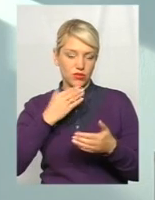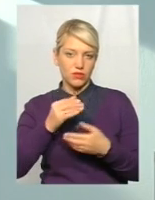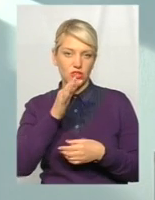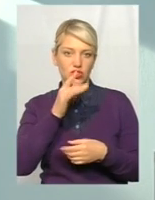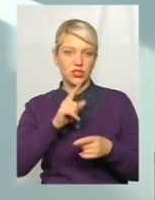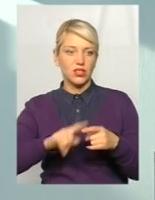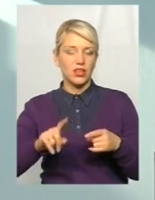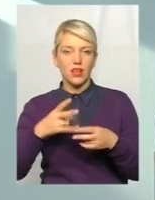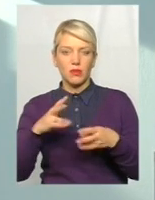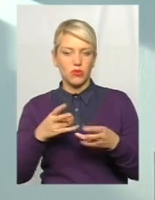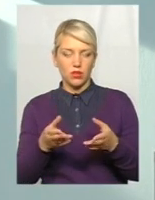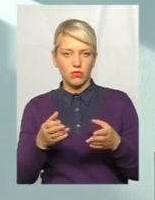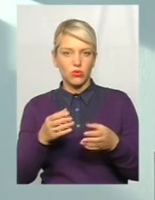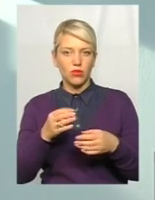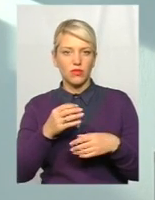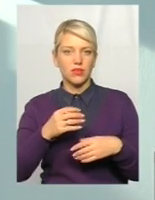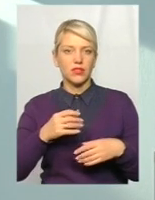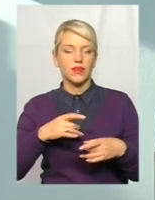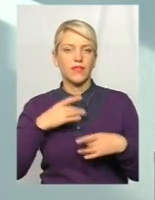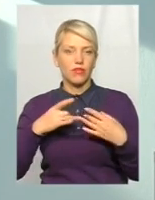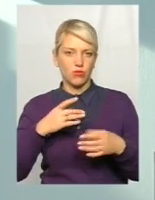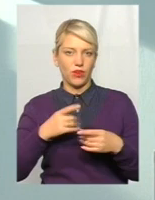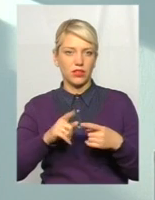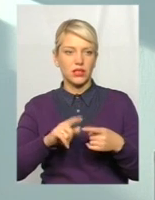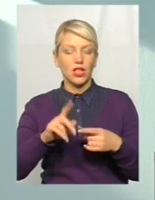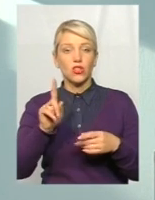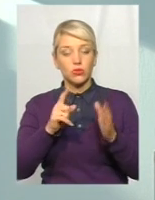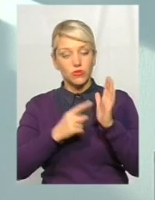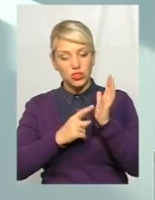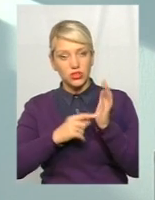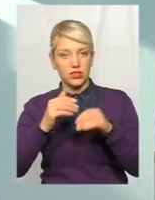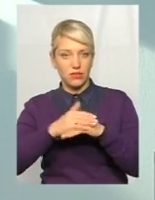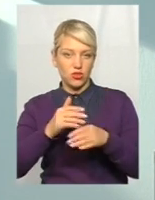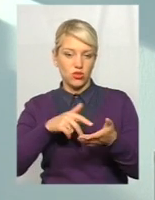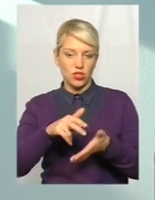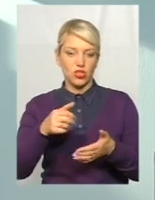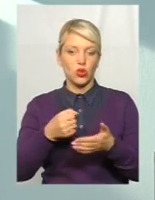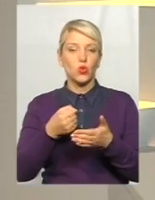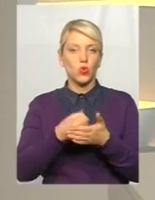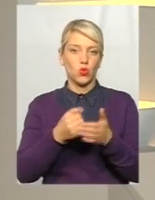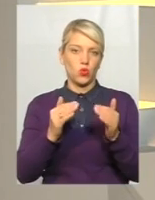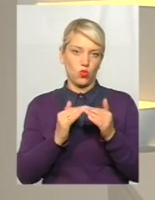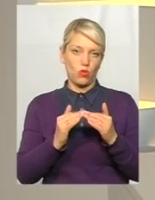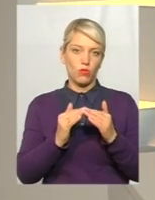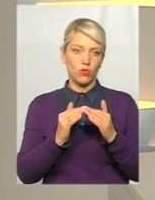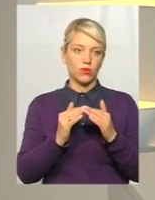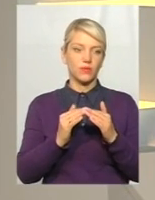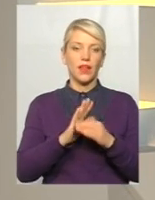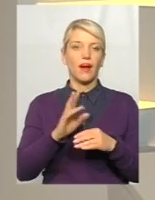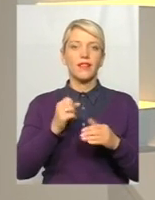не з'являти, Навпаки, допомогти, щоб вони в 6-1 вечора йшли додому, а не сиділи до півночі і робили ці страшні звіти.